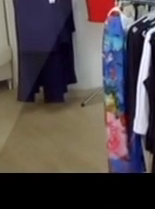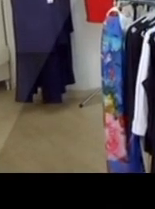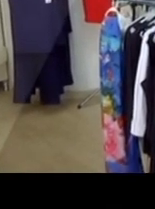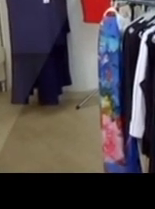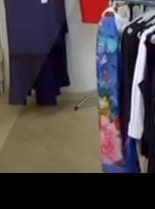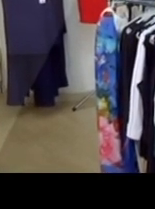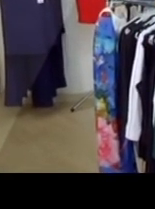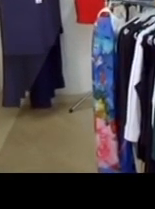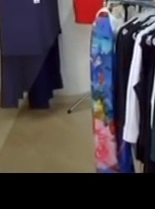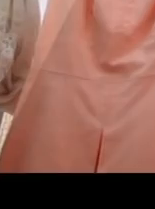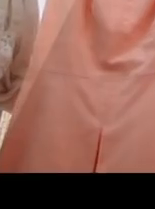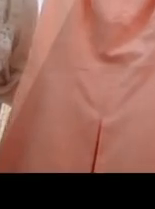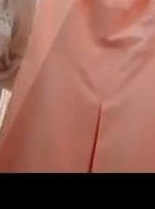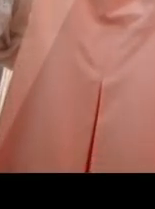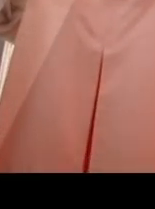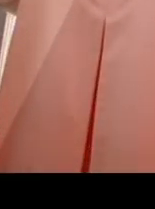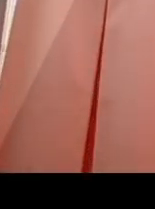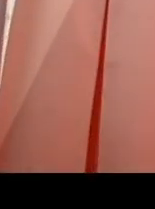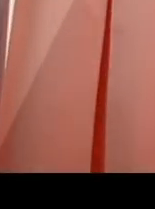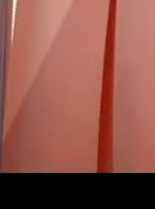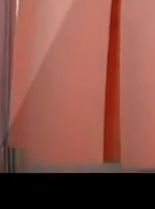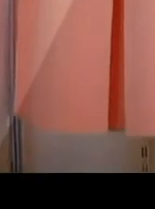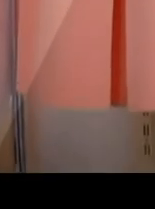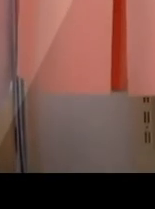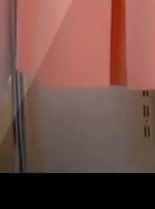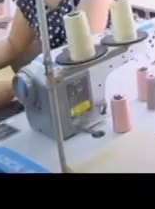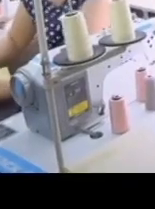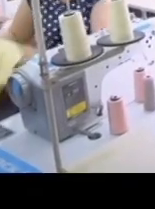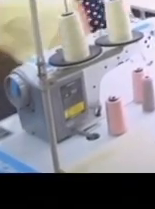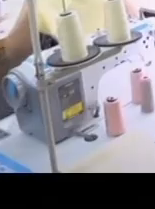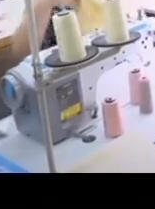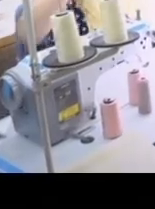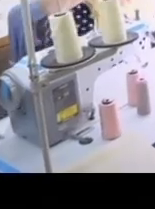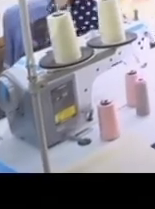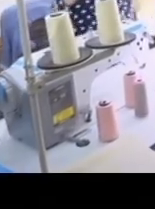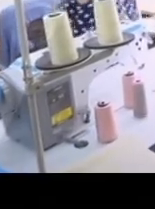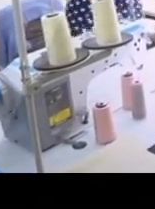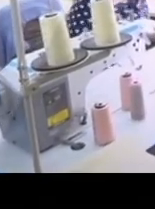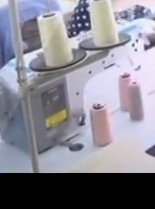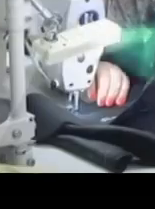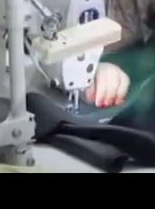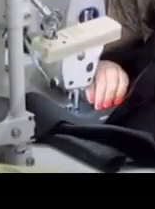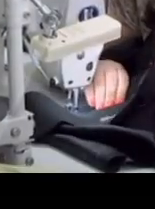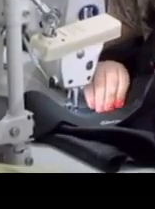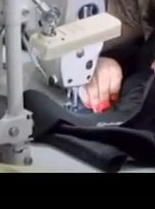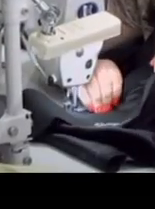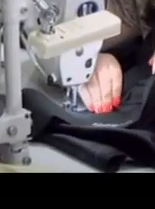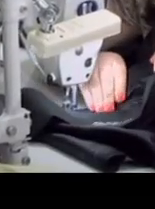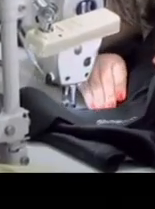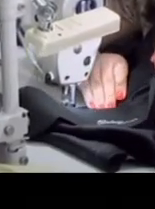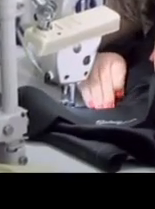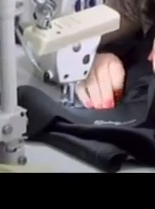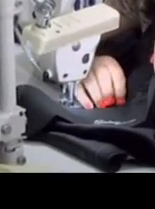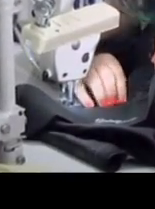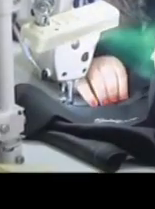Український бренд торгової марки «Хелена» з'явився 10 років тому. Тоді у Хмельницькому відкрилося невелике ательє з індивідуального